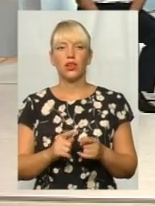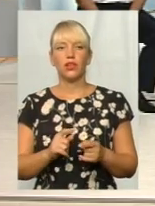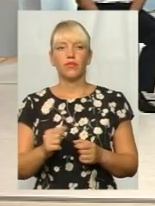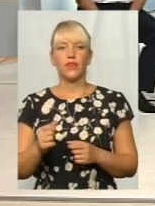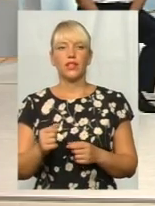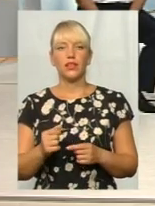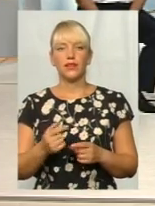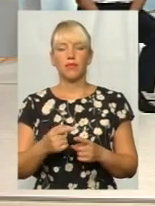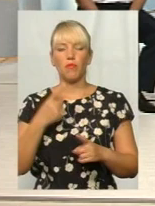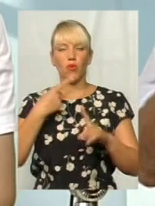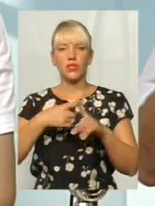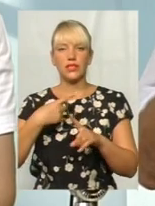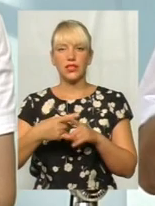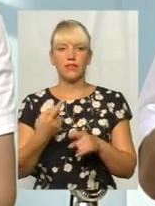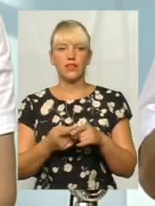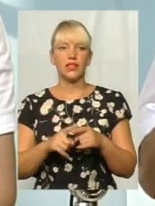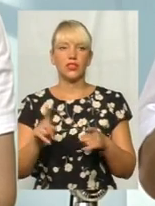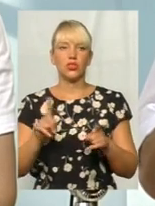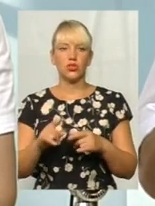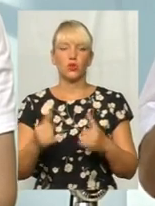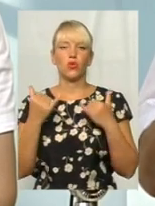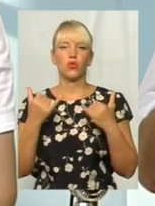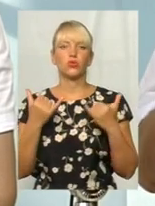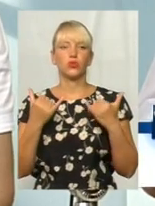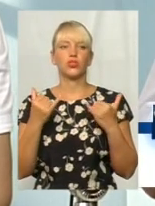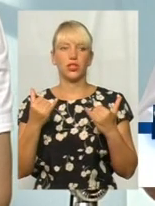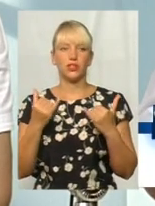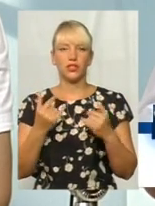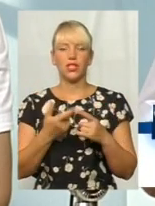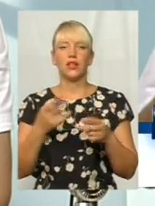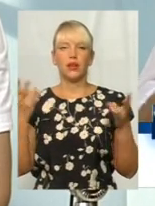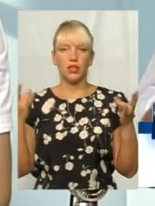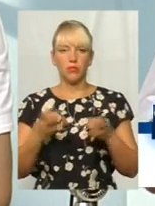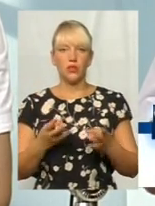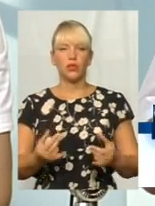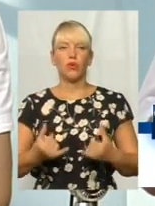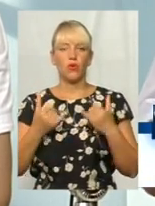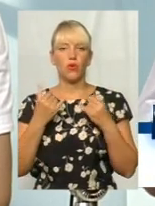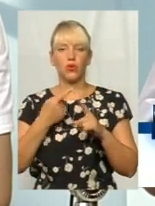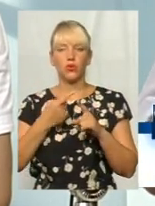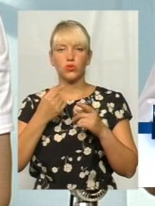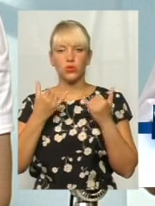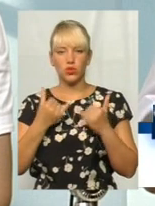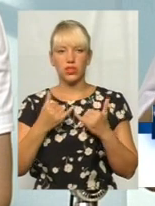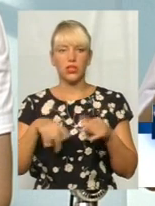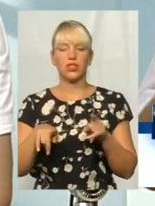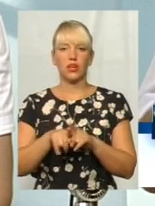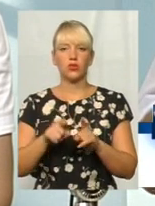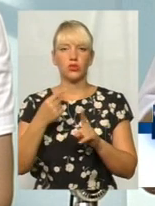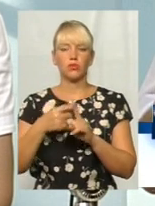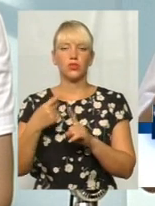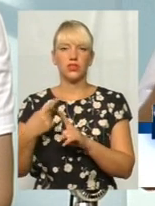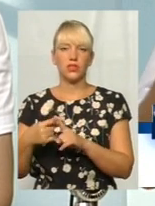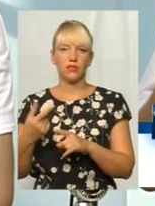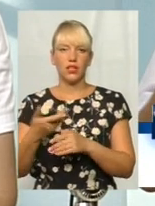Позитив, то, що мовить, що осучаснення, не необхідне осучаснення. Позитив ми сприймаємо також, і це